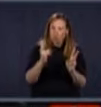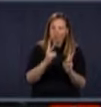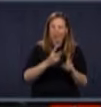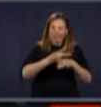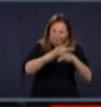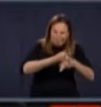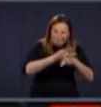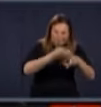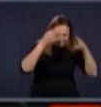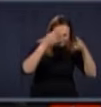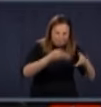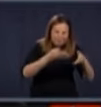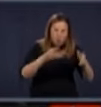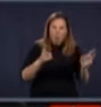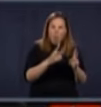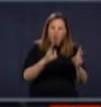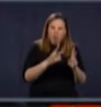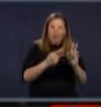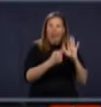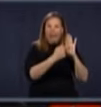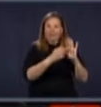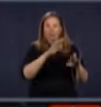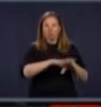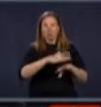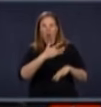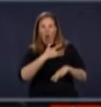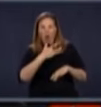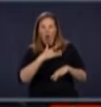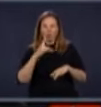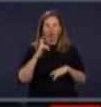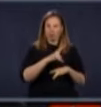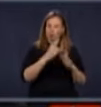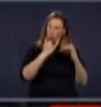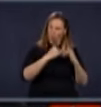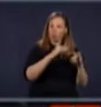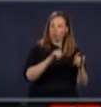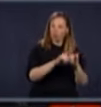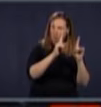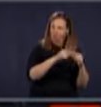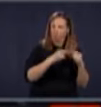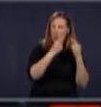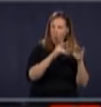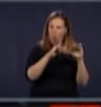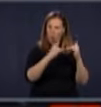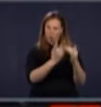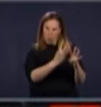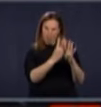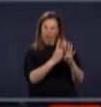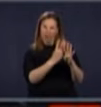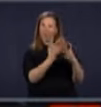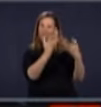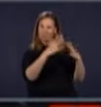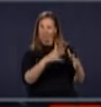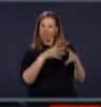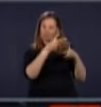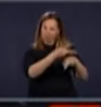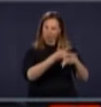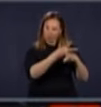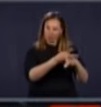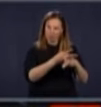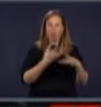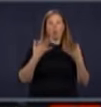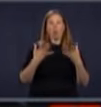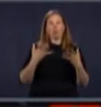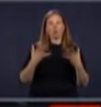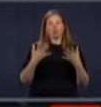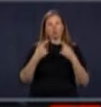-urgents, et notamment en cardiologie et en oncologie. Alors, tous ces patients-là ont pu recevoir des soins. Aujourd'hui,